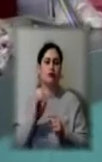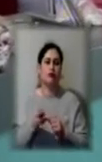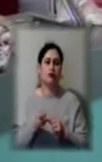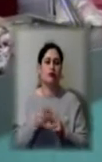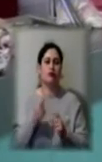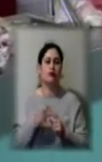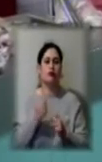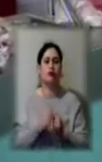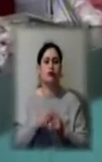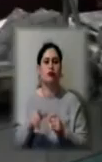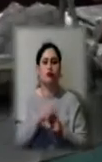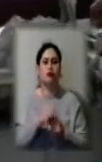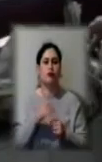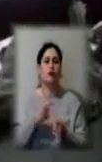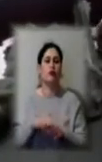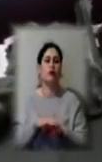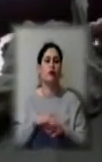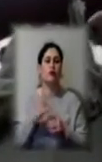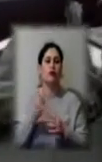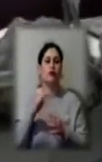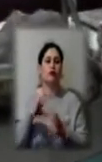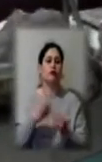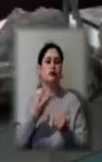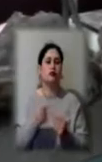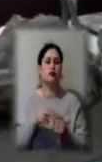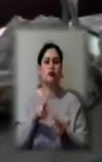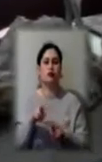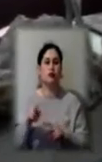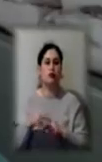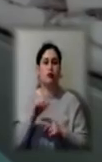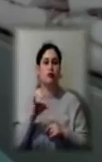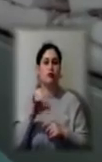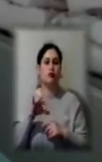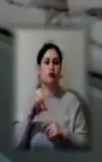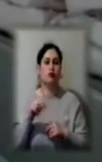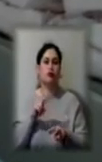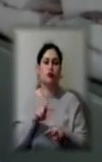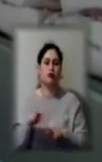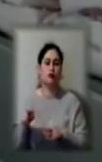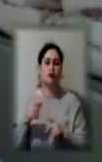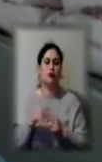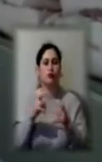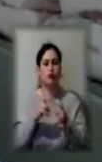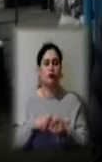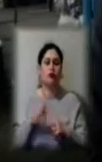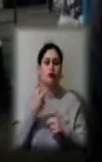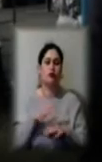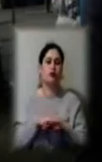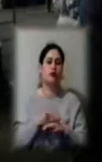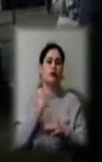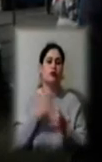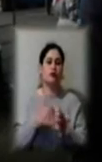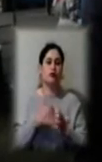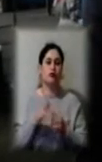працюючих ринків увесь день знаходяться представники Держпродспоживслужби. Обстеживши два ринки у Херсоні, Тарас Година